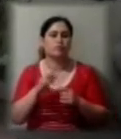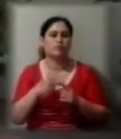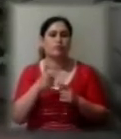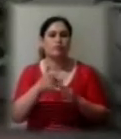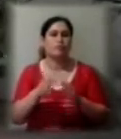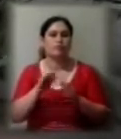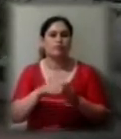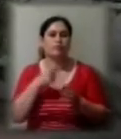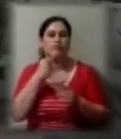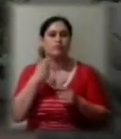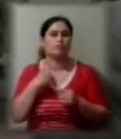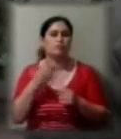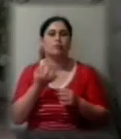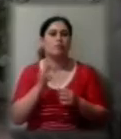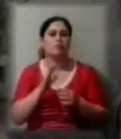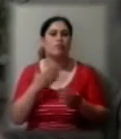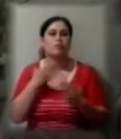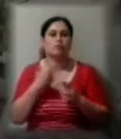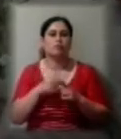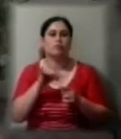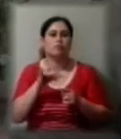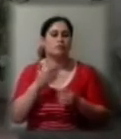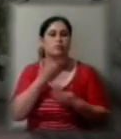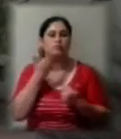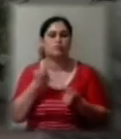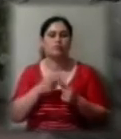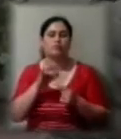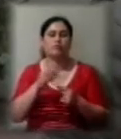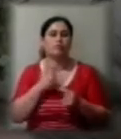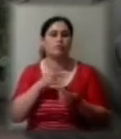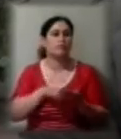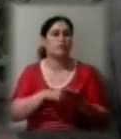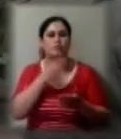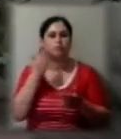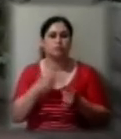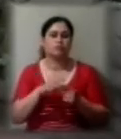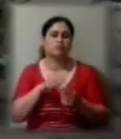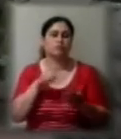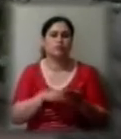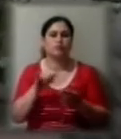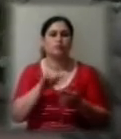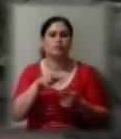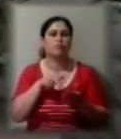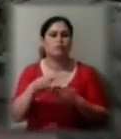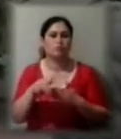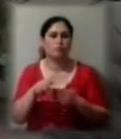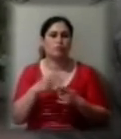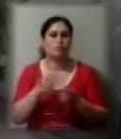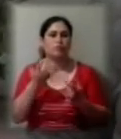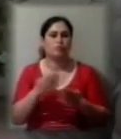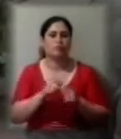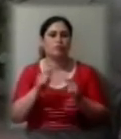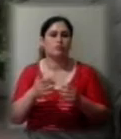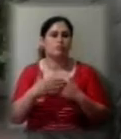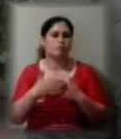я ніякого відношення до Юри не маю. Він у нас не прописаний. Питання, куди він піде? Просто відкрили двері і пішов